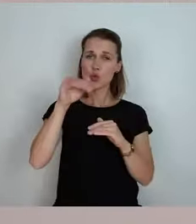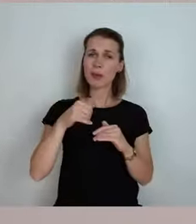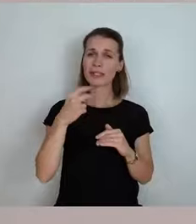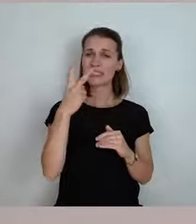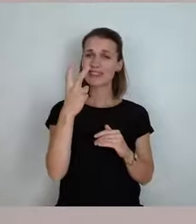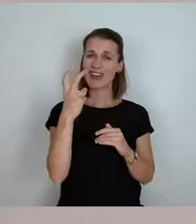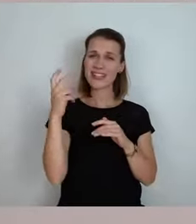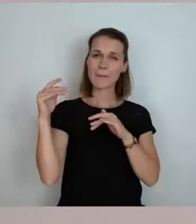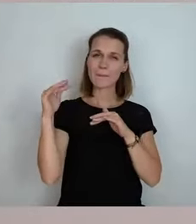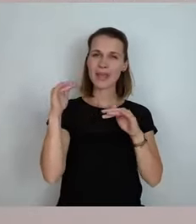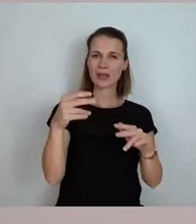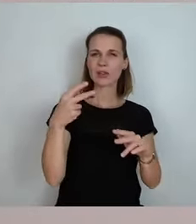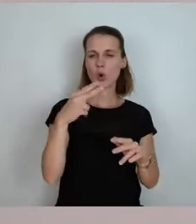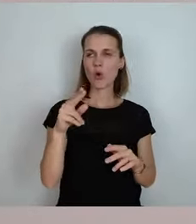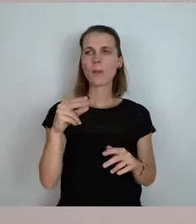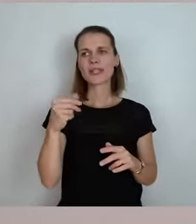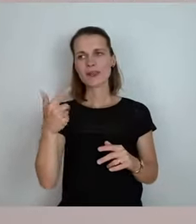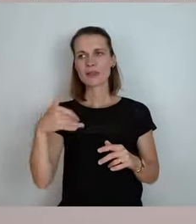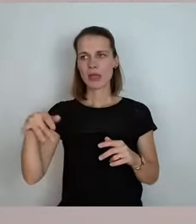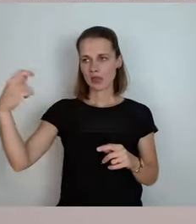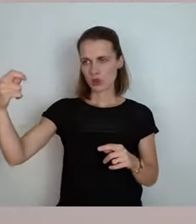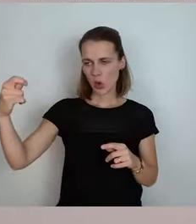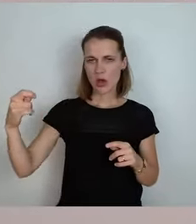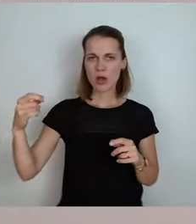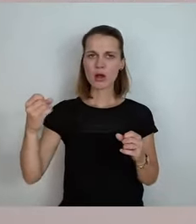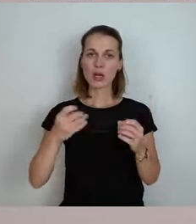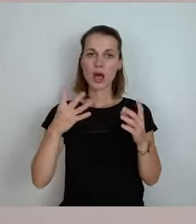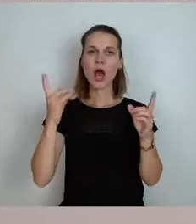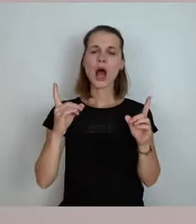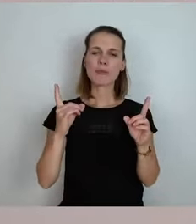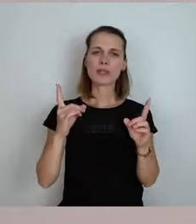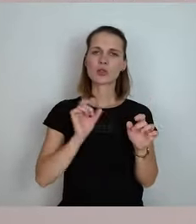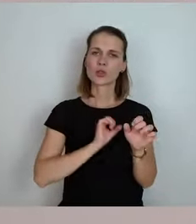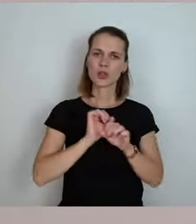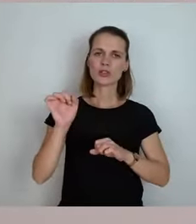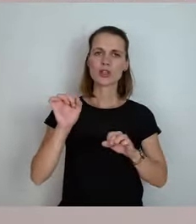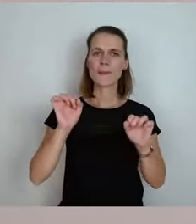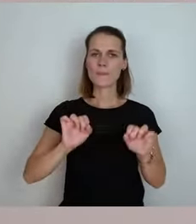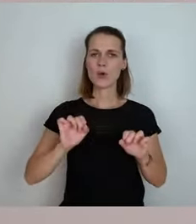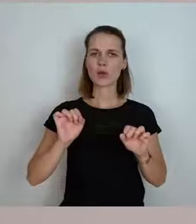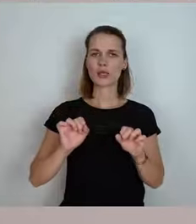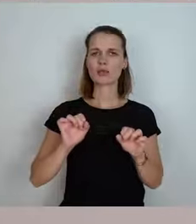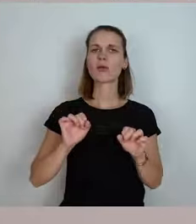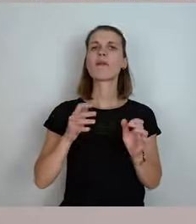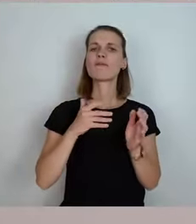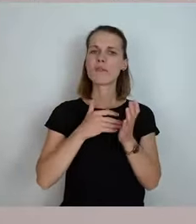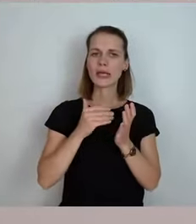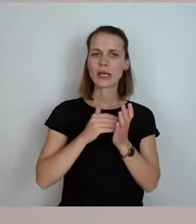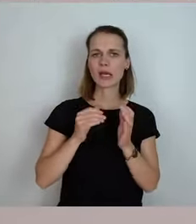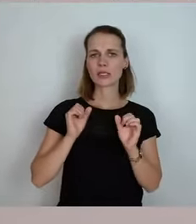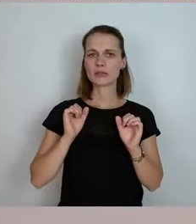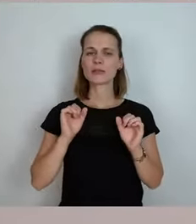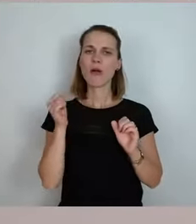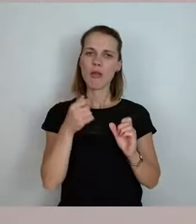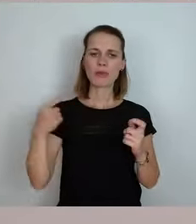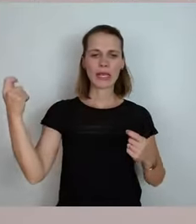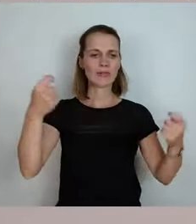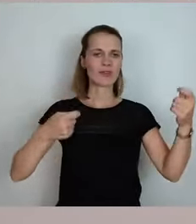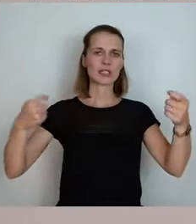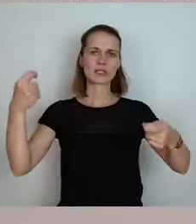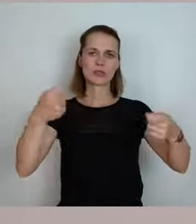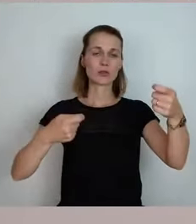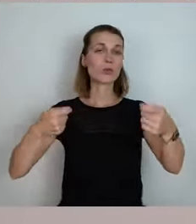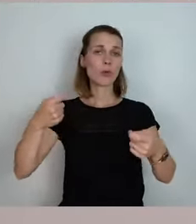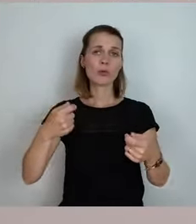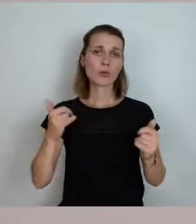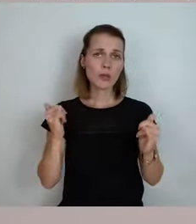gewisse Sachen sind teurer geworden, aber es ist möglich, damit auch weiterhin zu gestalten und Investitionen zu machen.